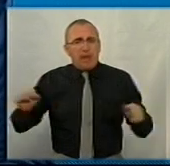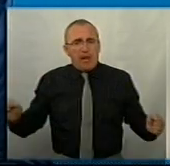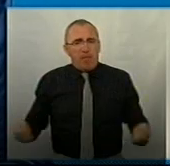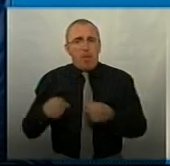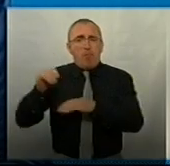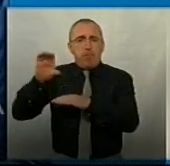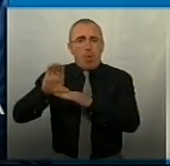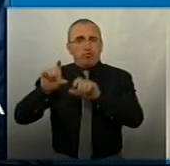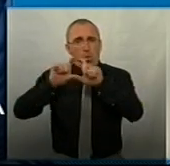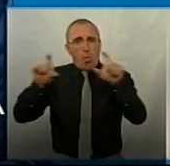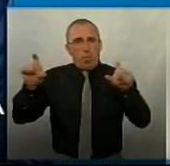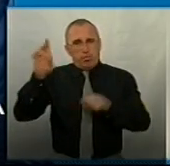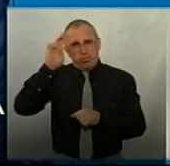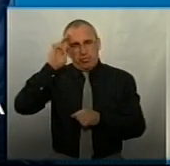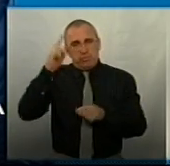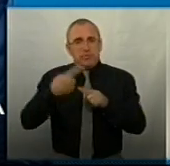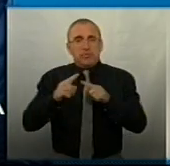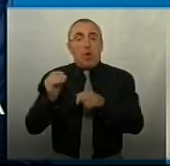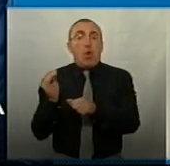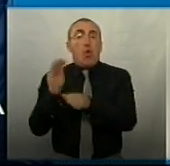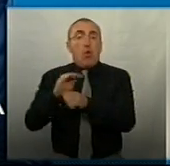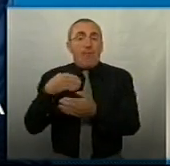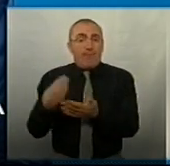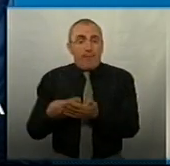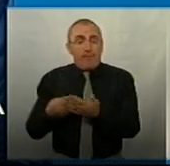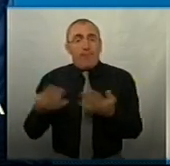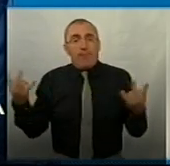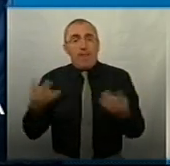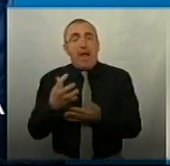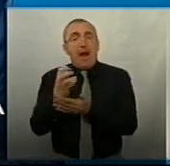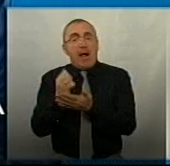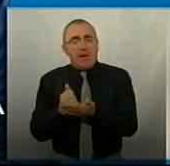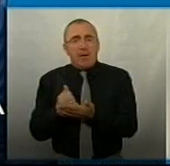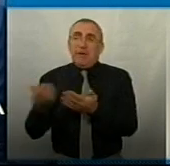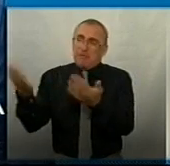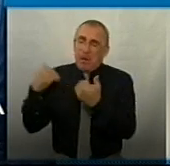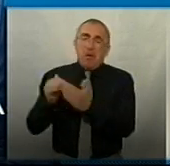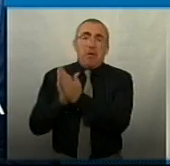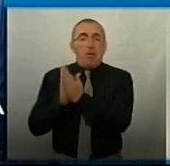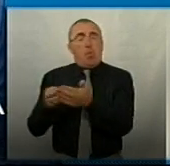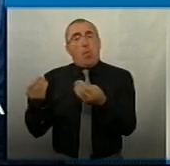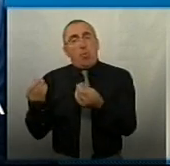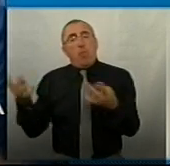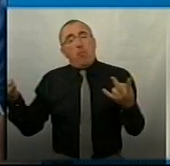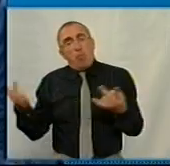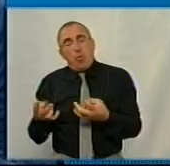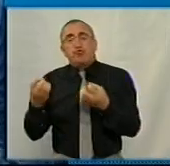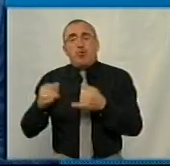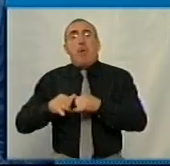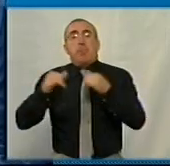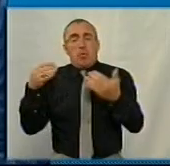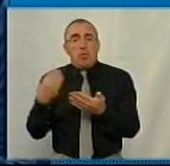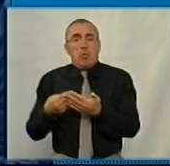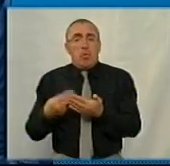бюджетних установ, це не просто дофінансування необхідного ресурсу, коли дайте гроші, нам потрібно ще більше